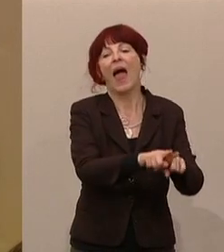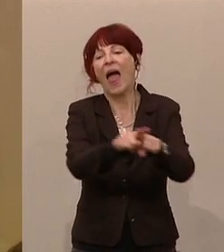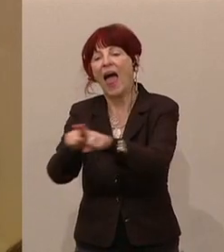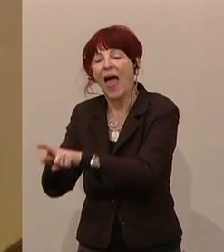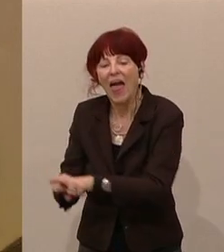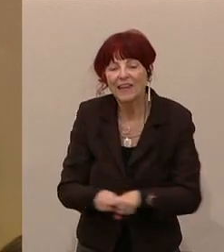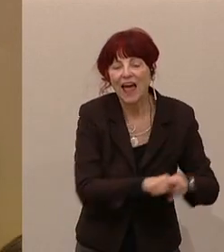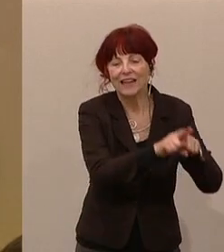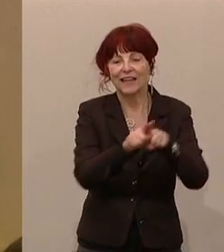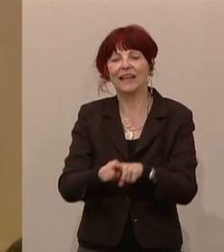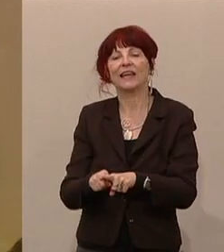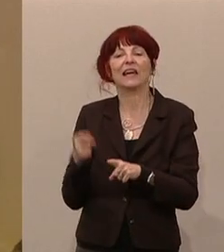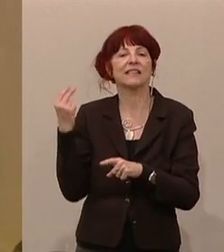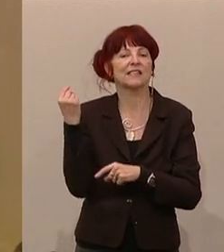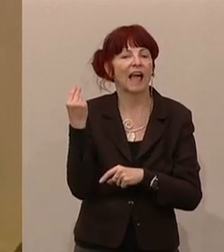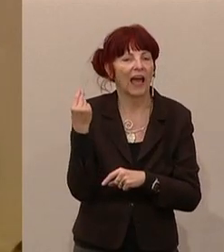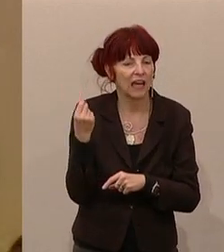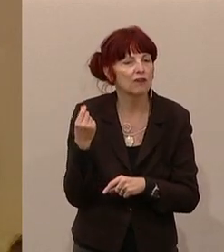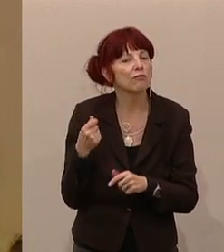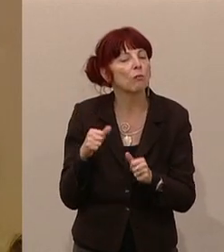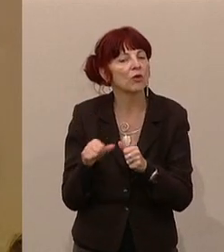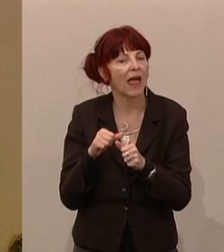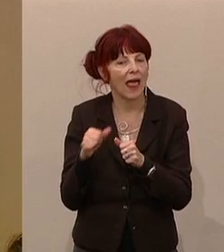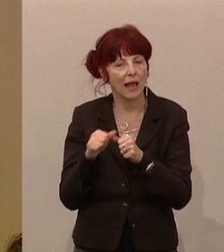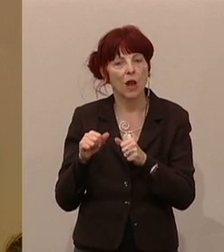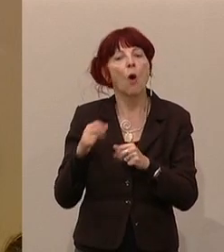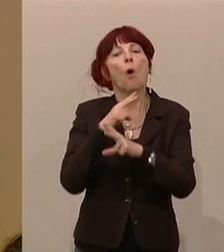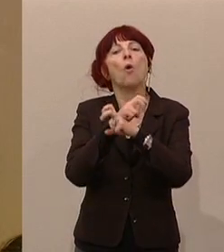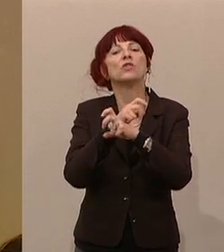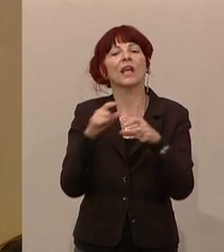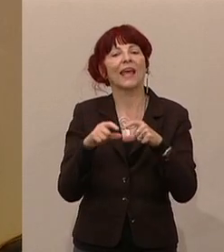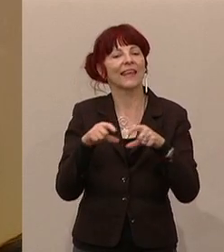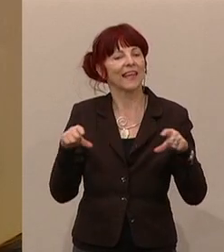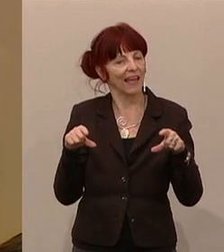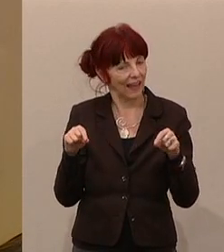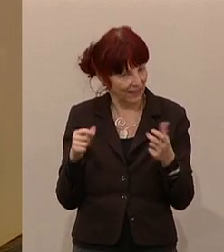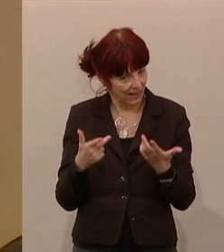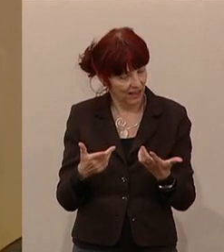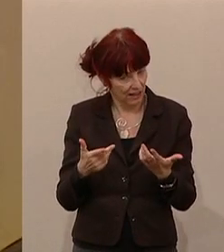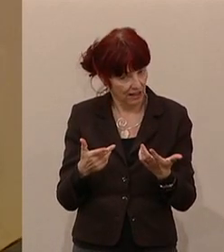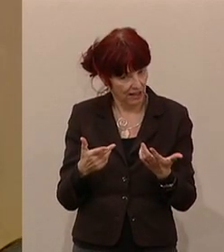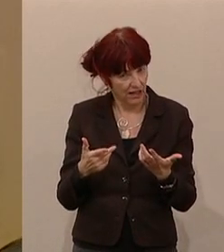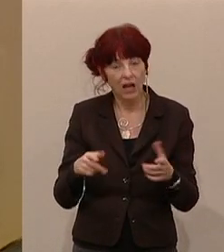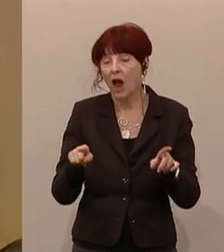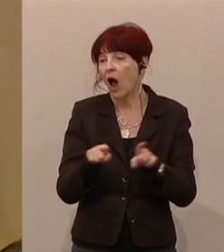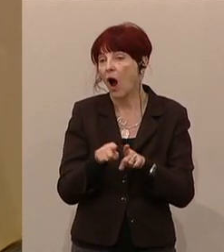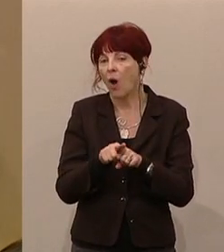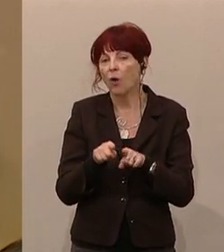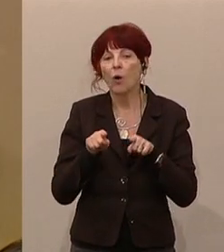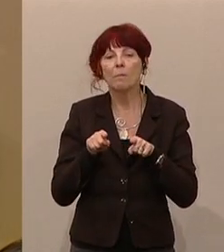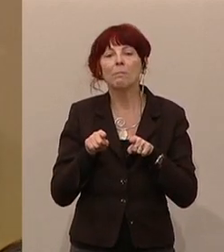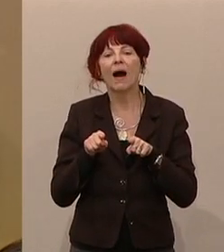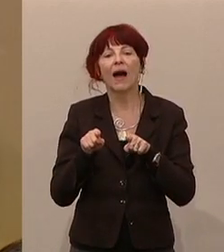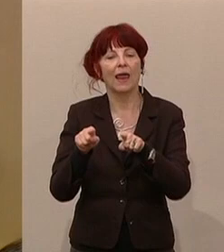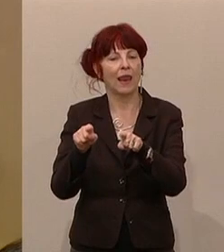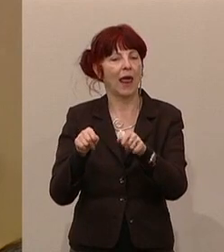Österreich-Ticket oder in einer ID-Ticketing-Variante. Das ist ja alles auch beim Parallelminister, wenn man